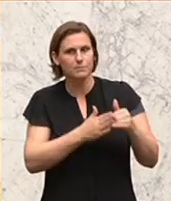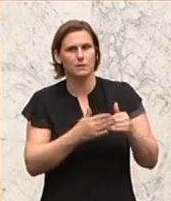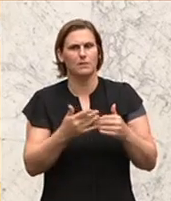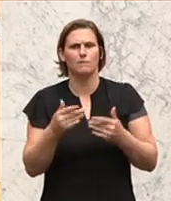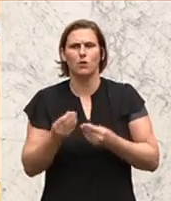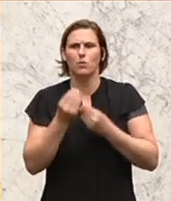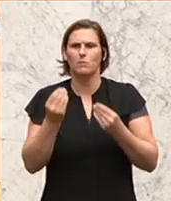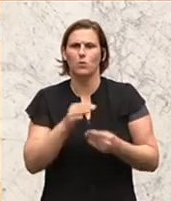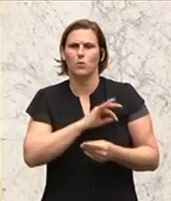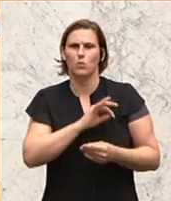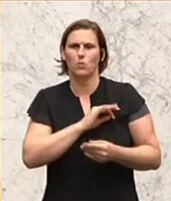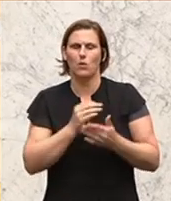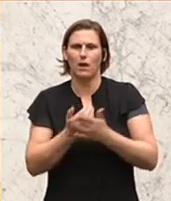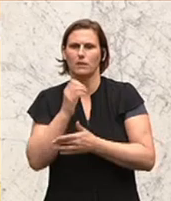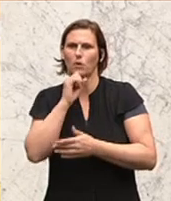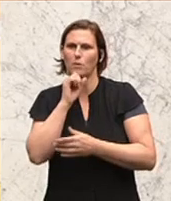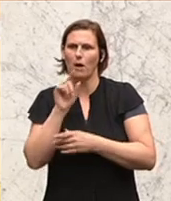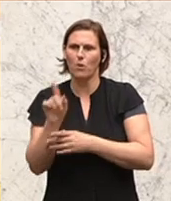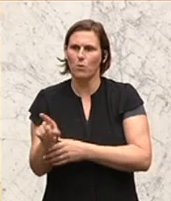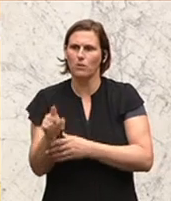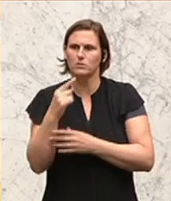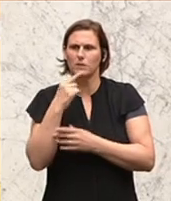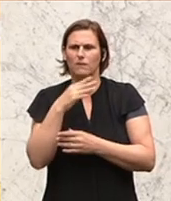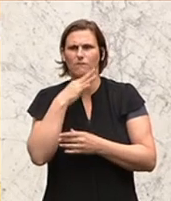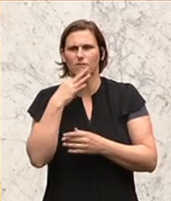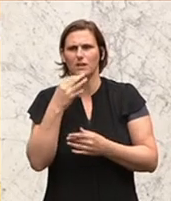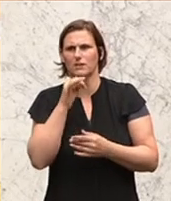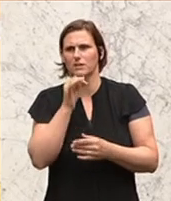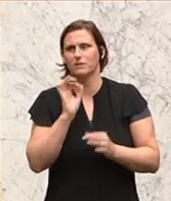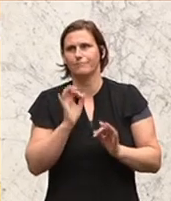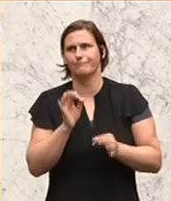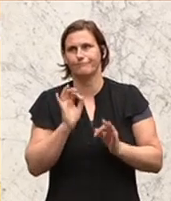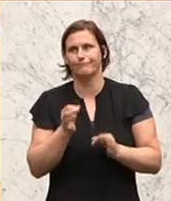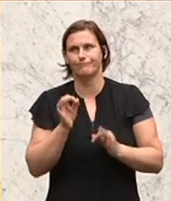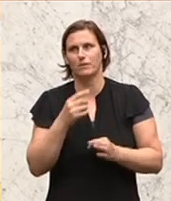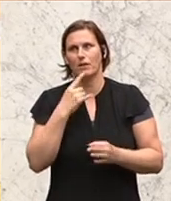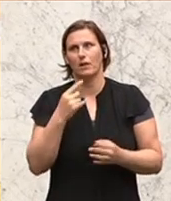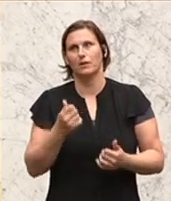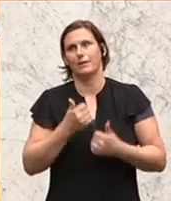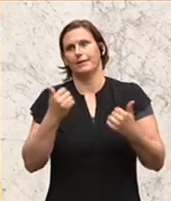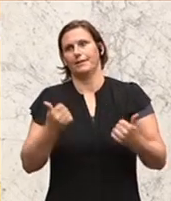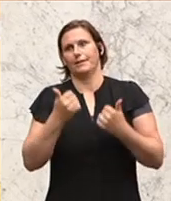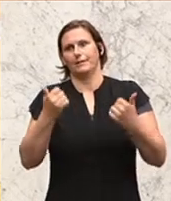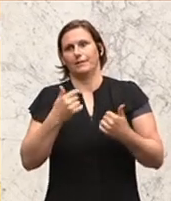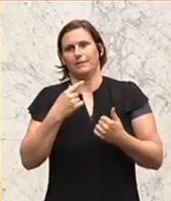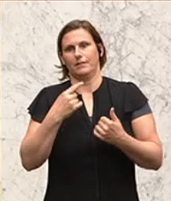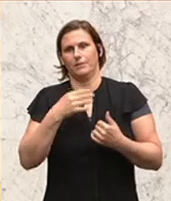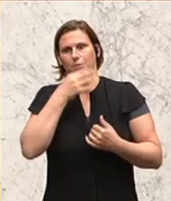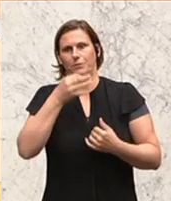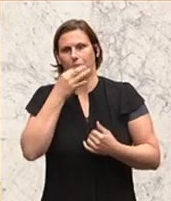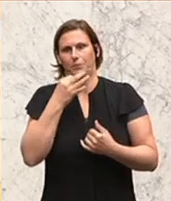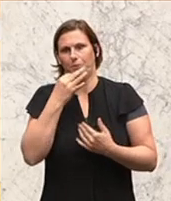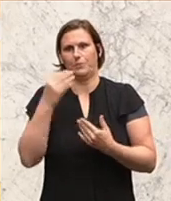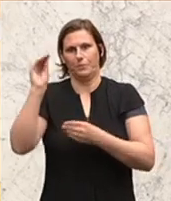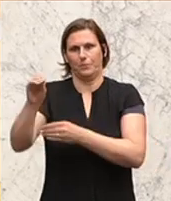Kollege Neubauer eine ganze Reihe von äußerst unqualifizierten Repliken auf seine großartige Rede hier geerntet hat. Und da muss man